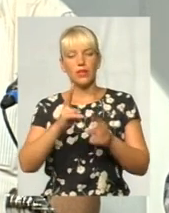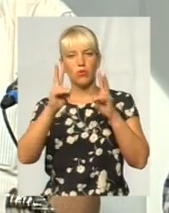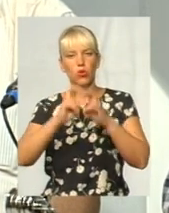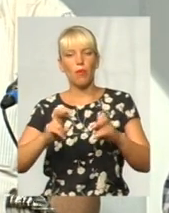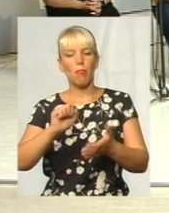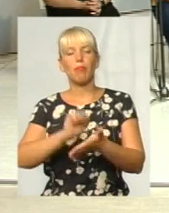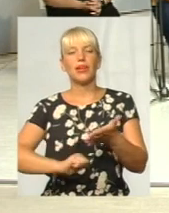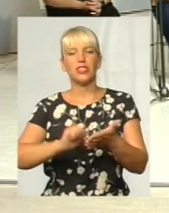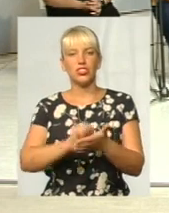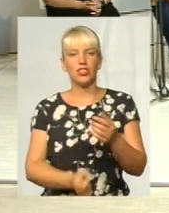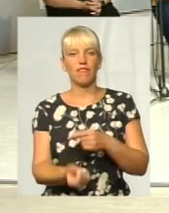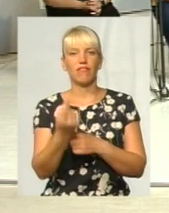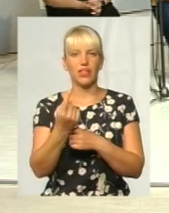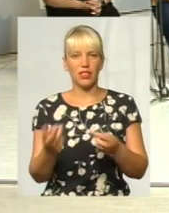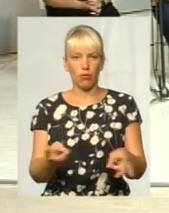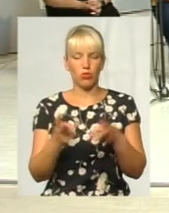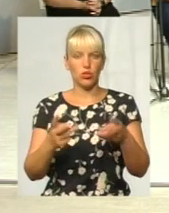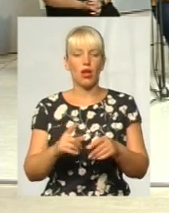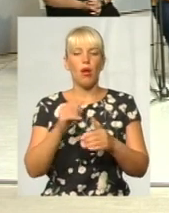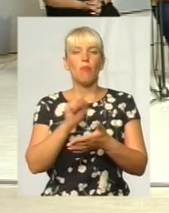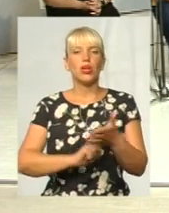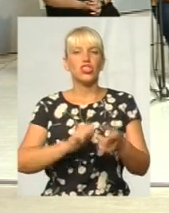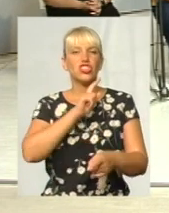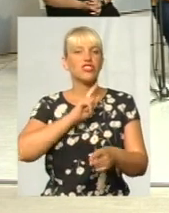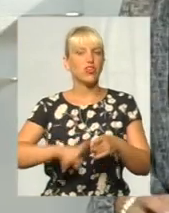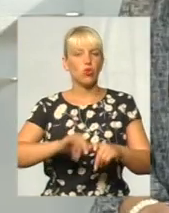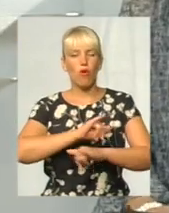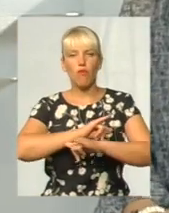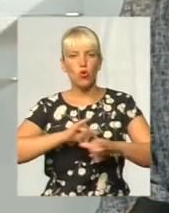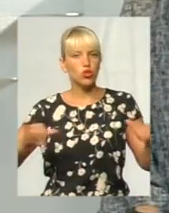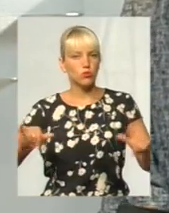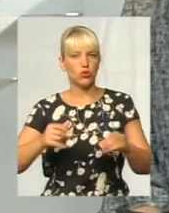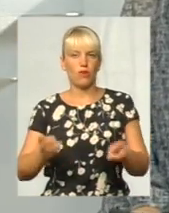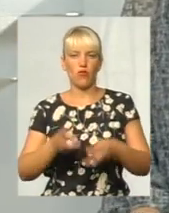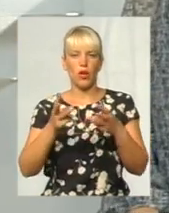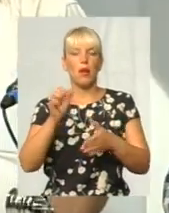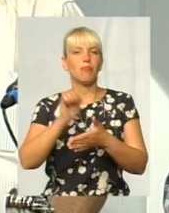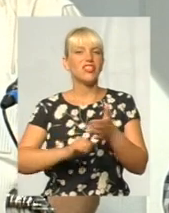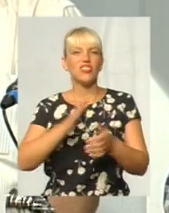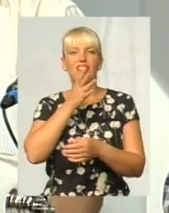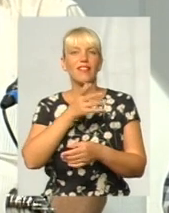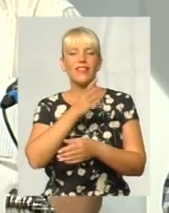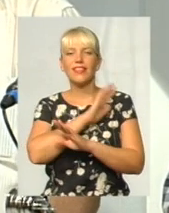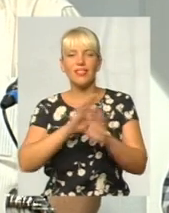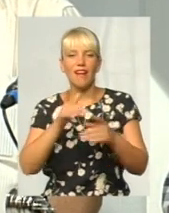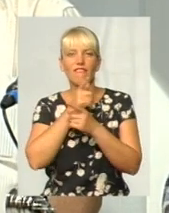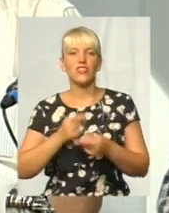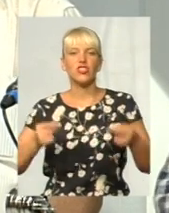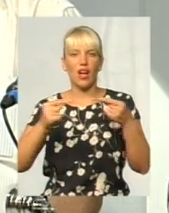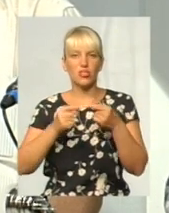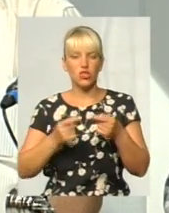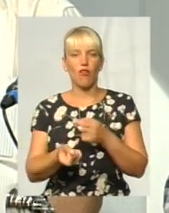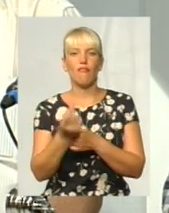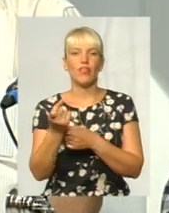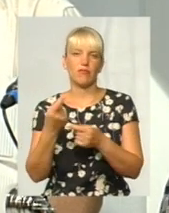в причинах виникнення пожежі, в причинах швидкого розповсюдження, в причинах невчасного виявлення пожежі, що, відповідно, і дало відповідні